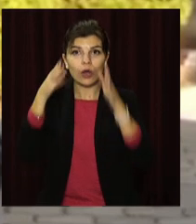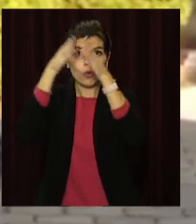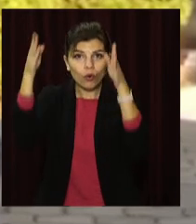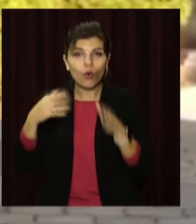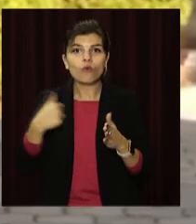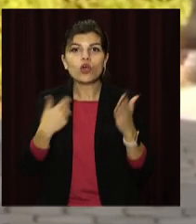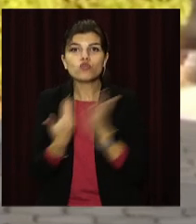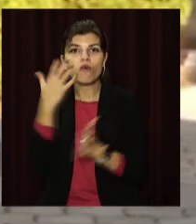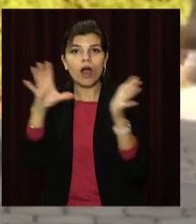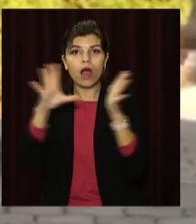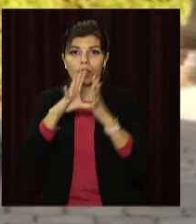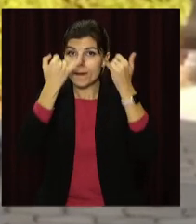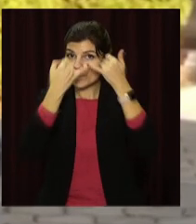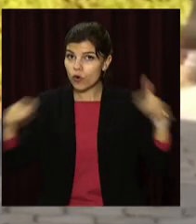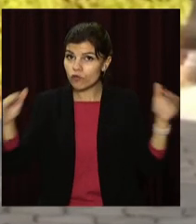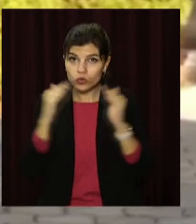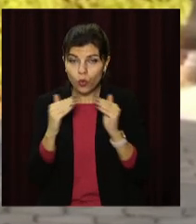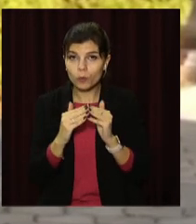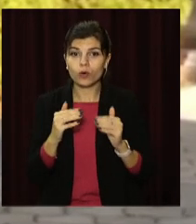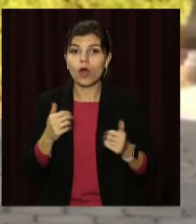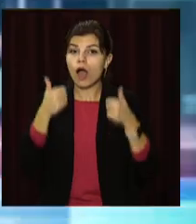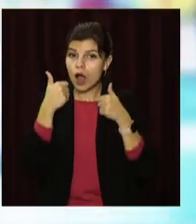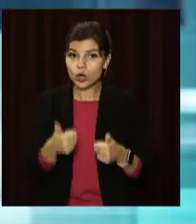состояниї і в машині исправны тормоза.